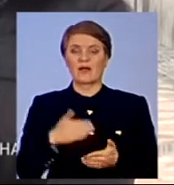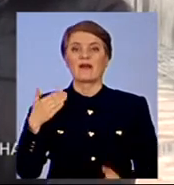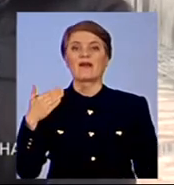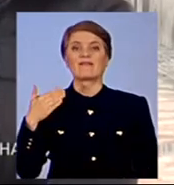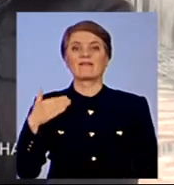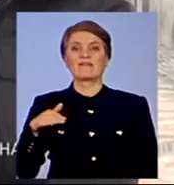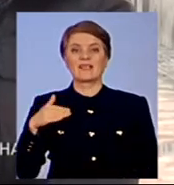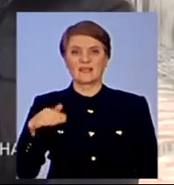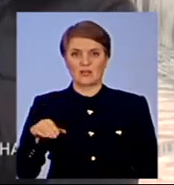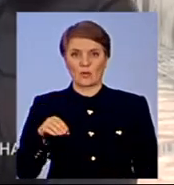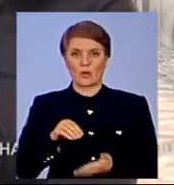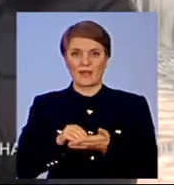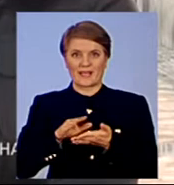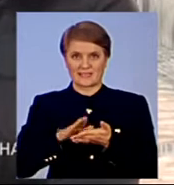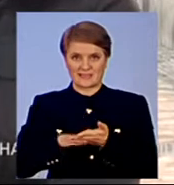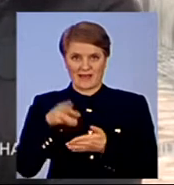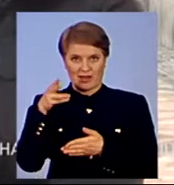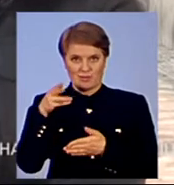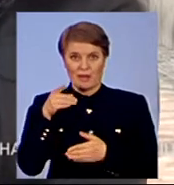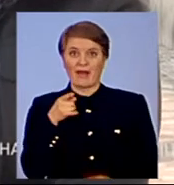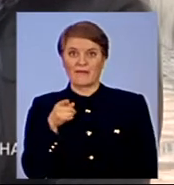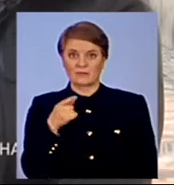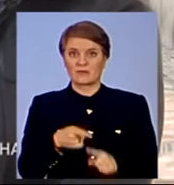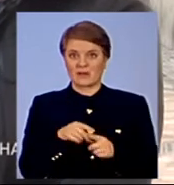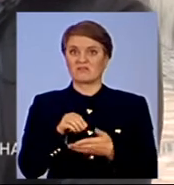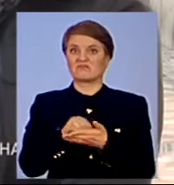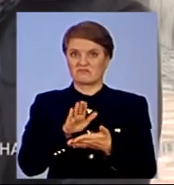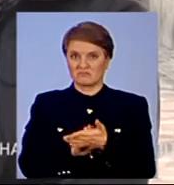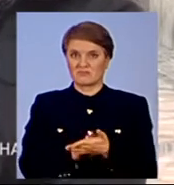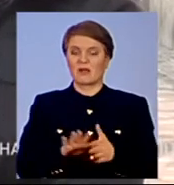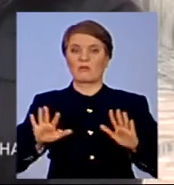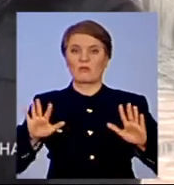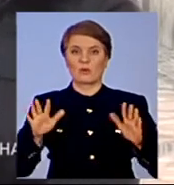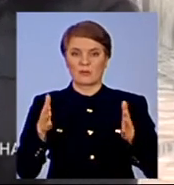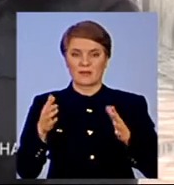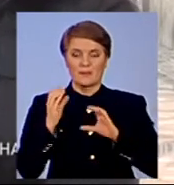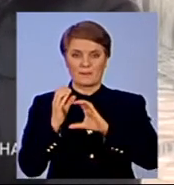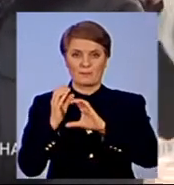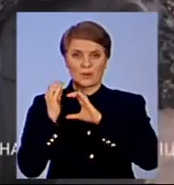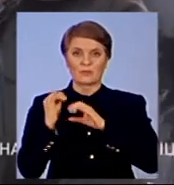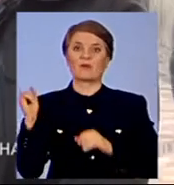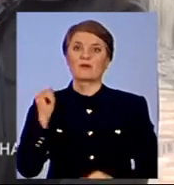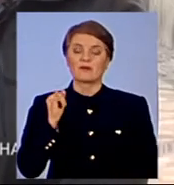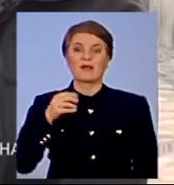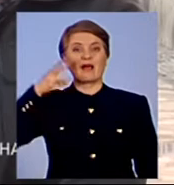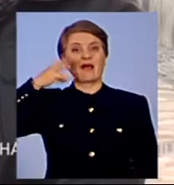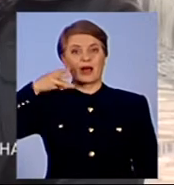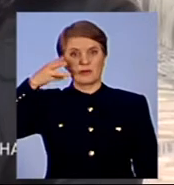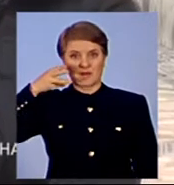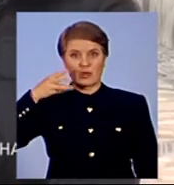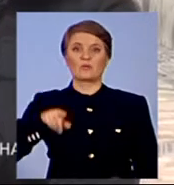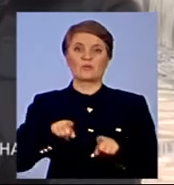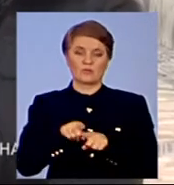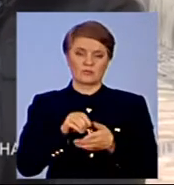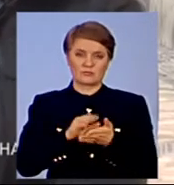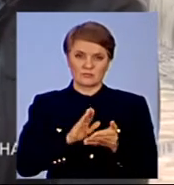який зафіксував момент пострілу, а також переглянули записи з камер відеонагляду, на яким зафіксований невідомий чоловік,